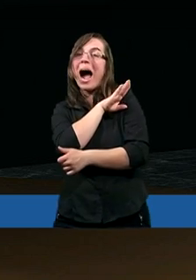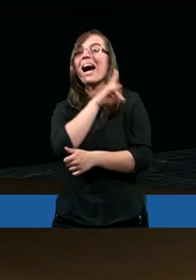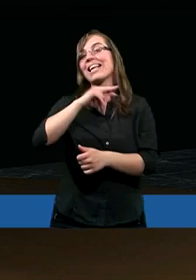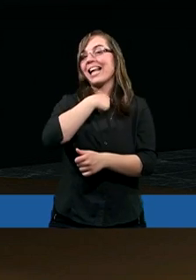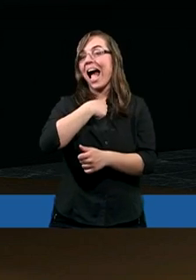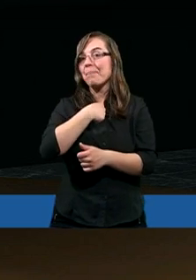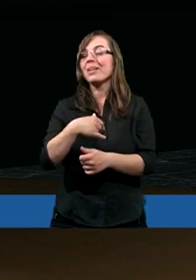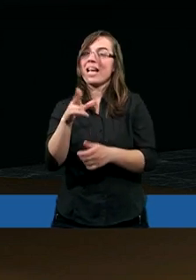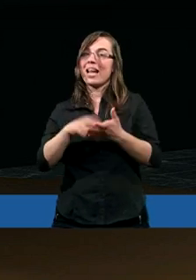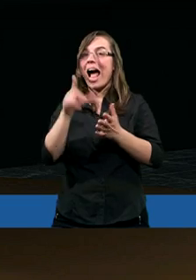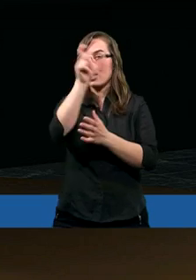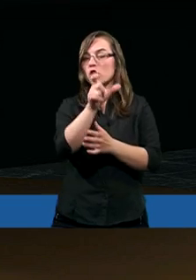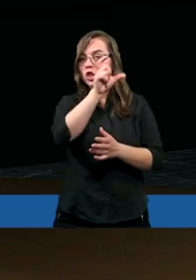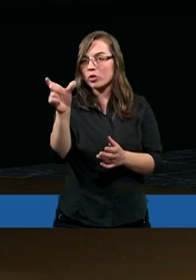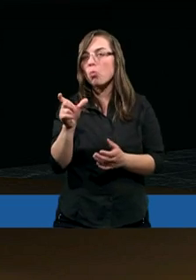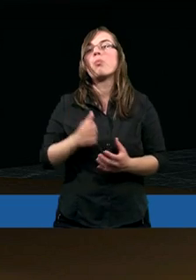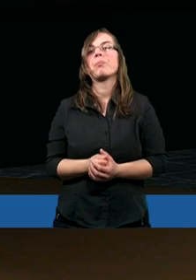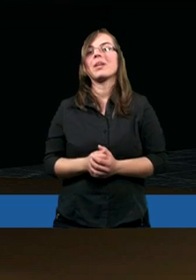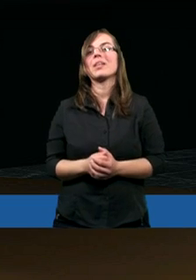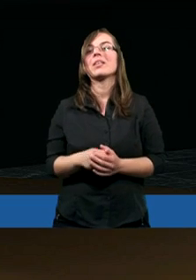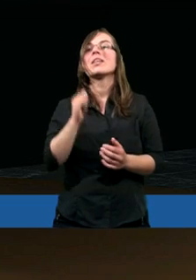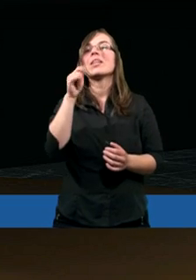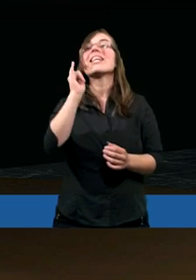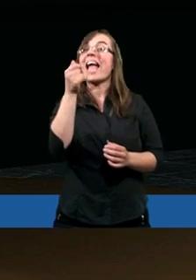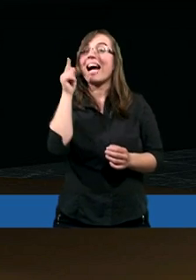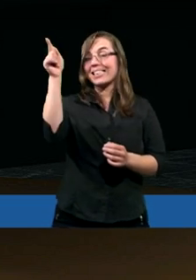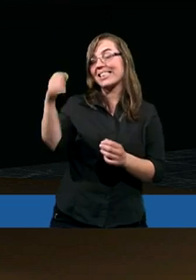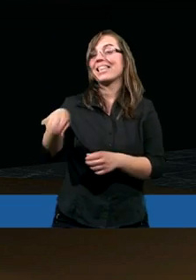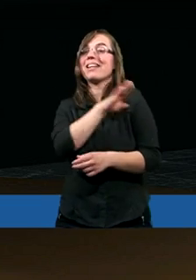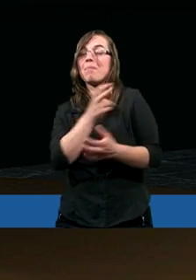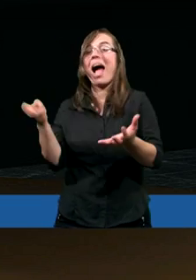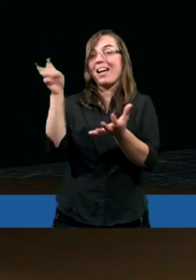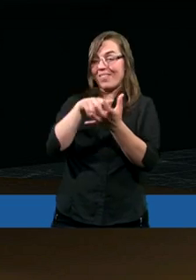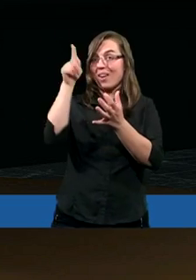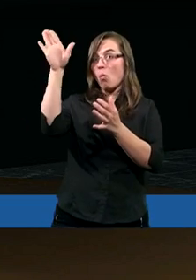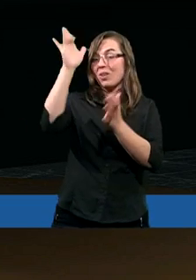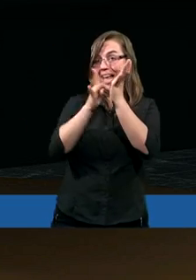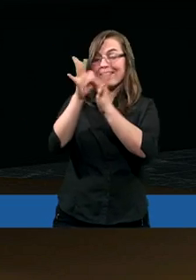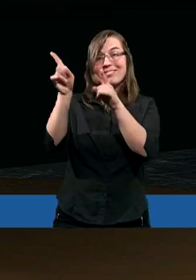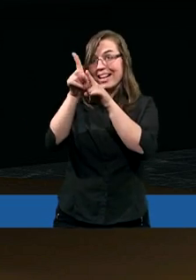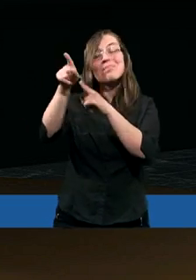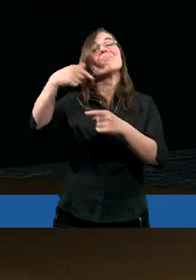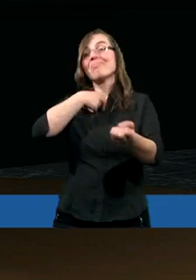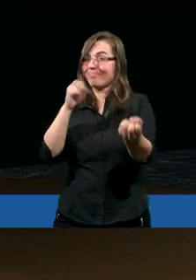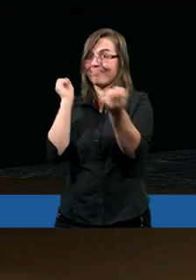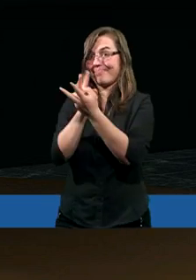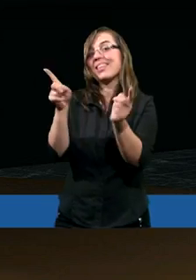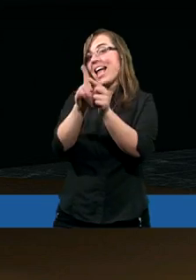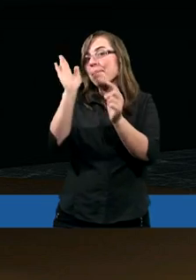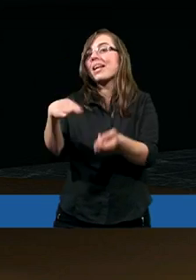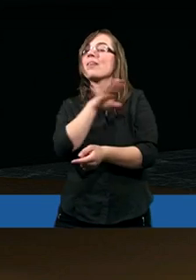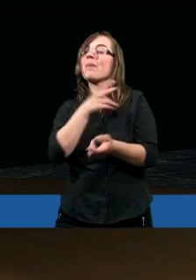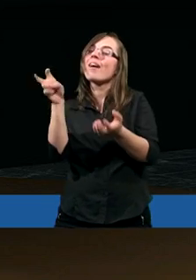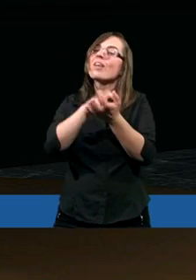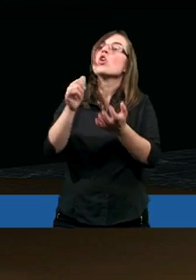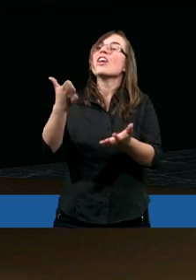i obietnicą jest to, że tak jak On zmartwychwstał i ja zmartwychwstanę, kiedy On przyjdzie po raz drugi. Chrześcijanie